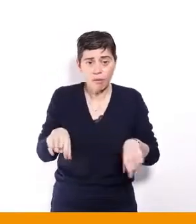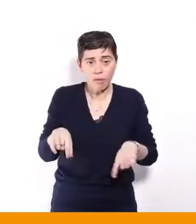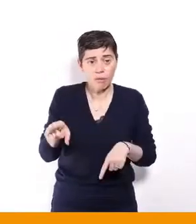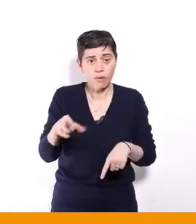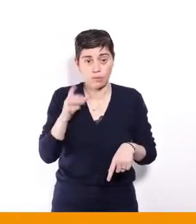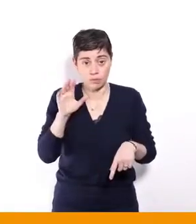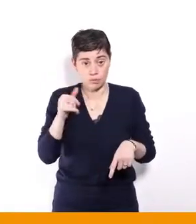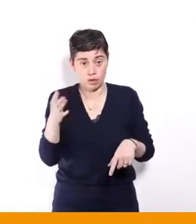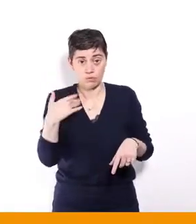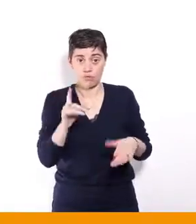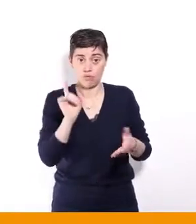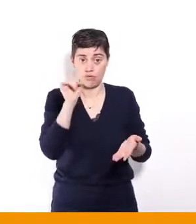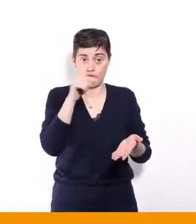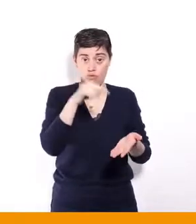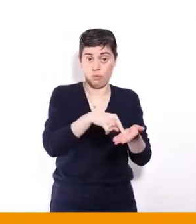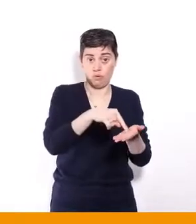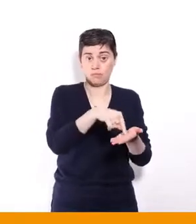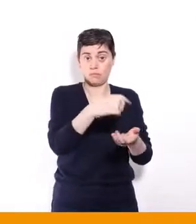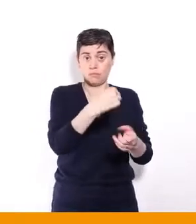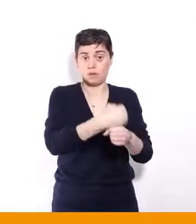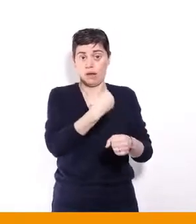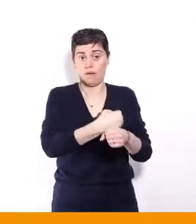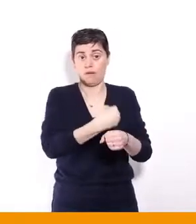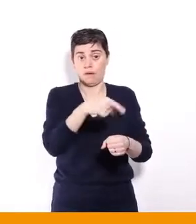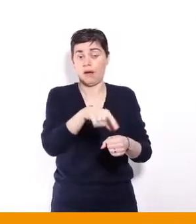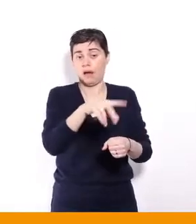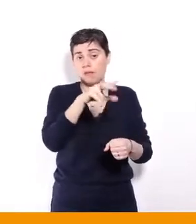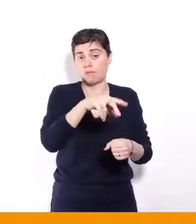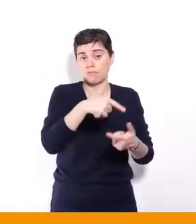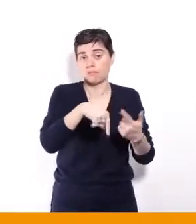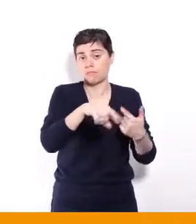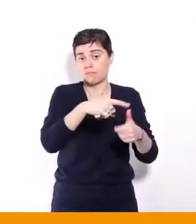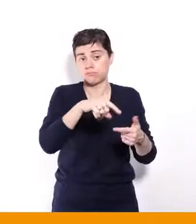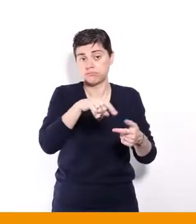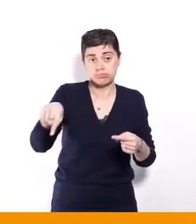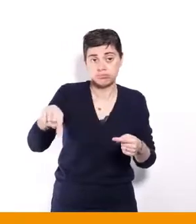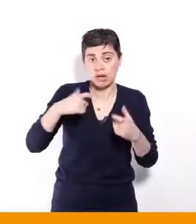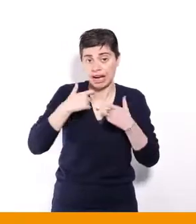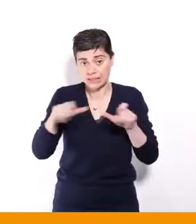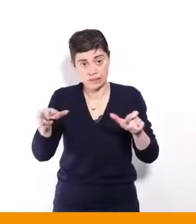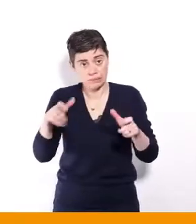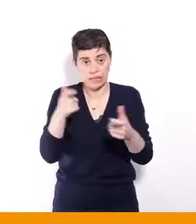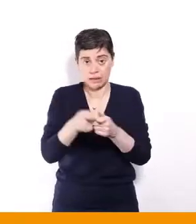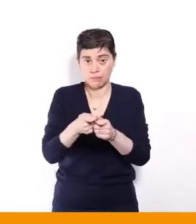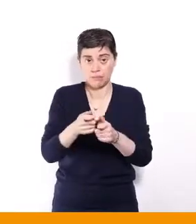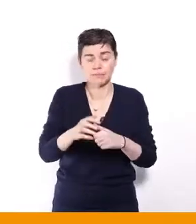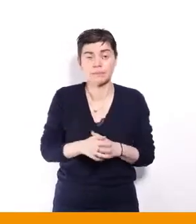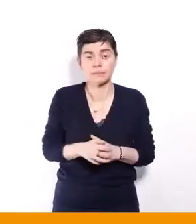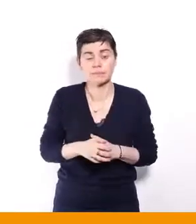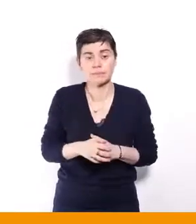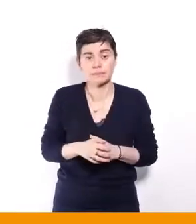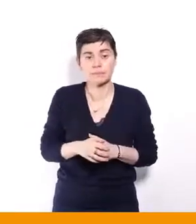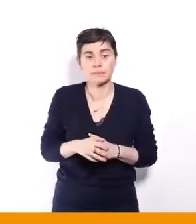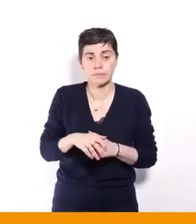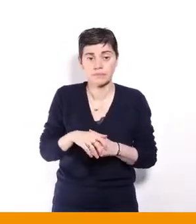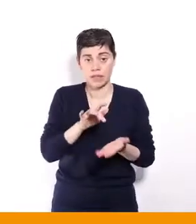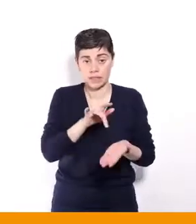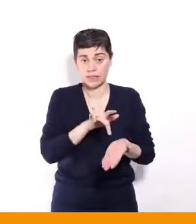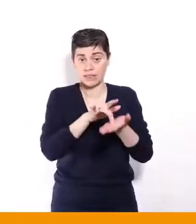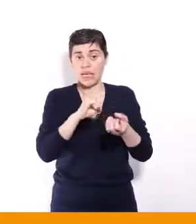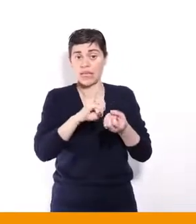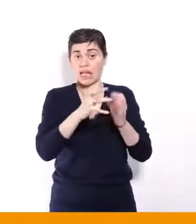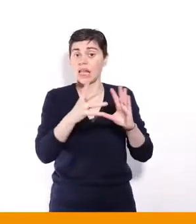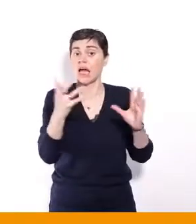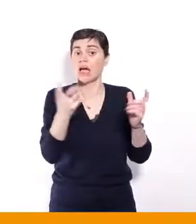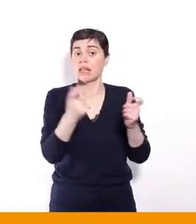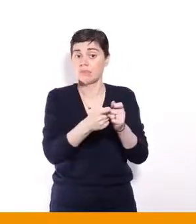pour qu'ils soient accessibles en fauteuil roulant. On a adapté notre site, notre site internet, sur notre site internet, on a